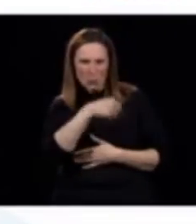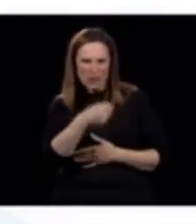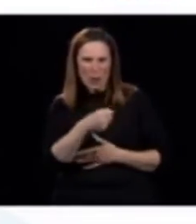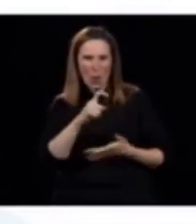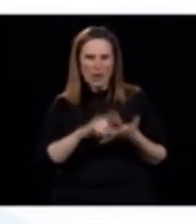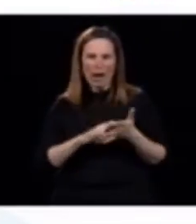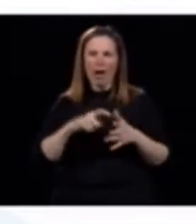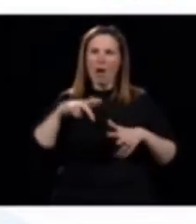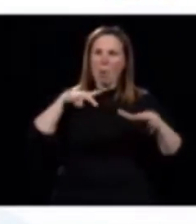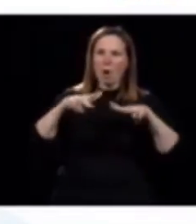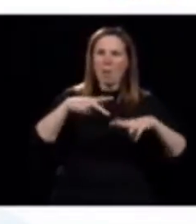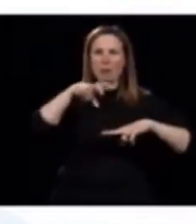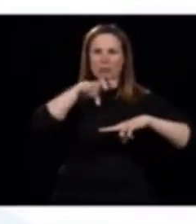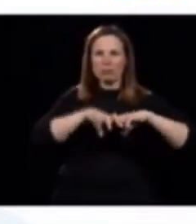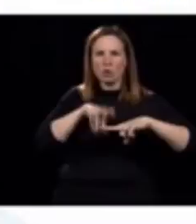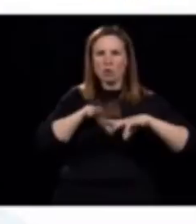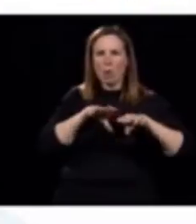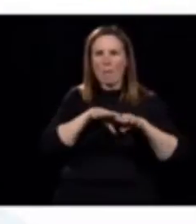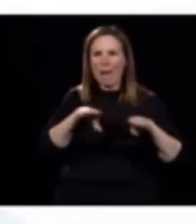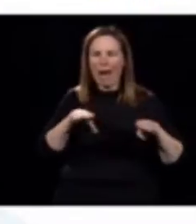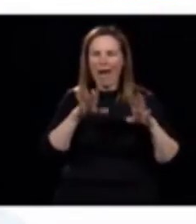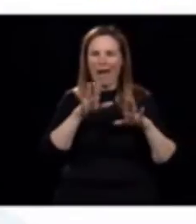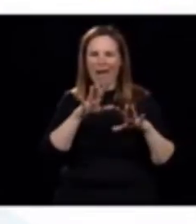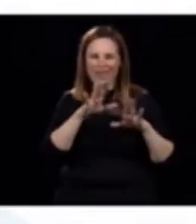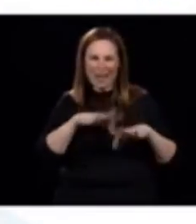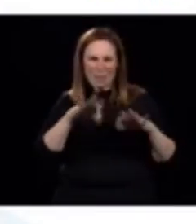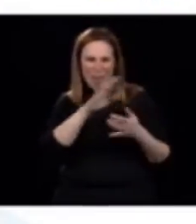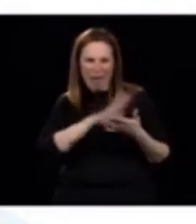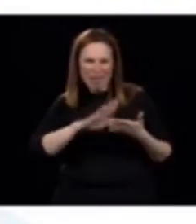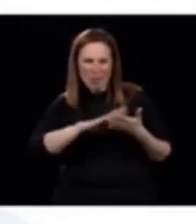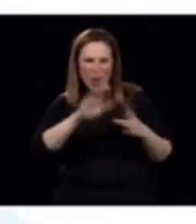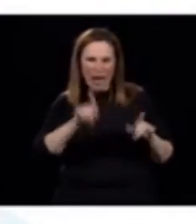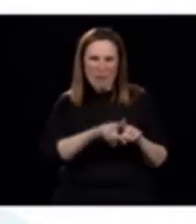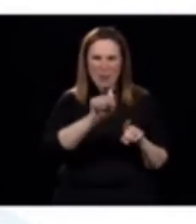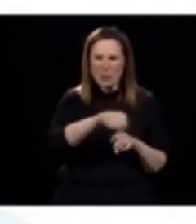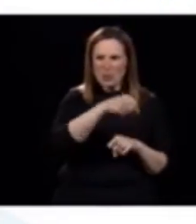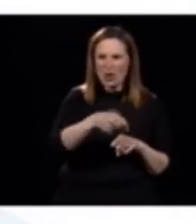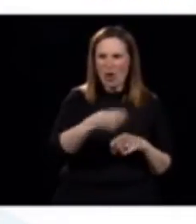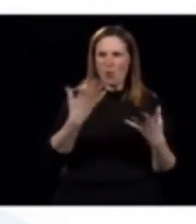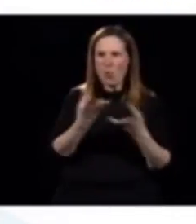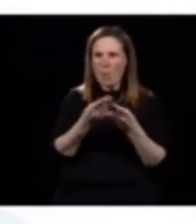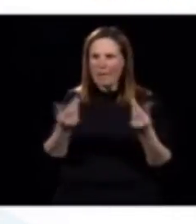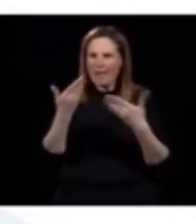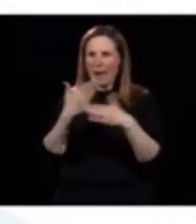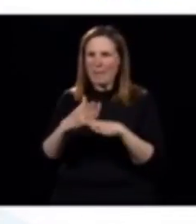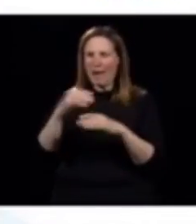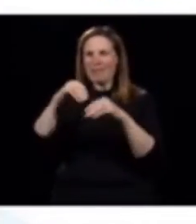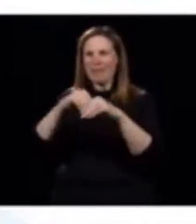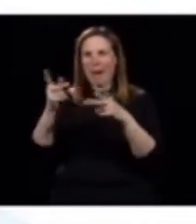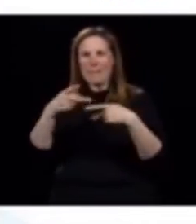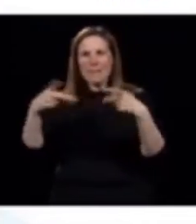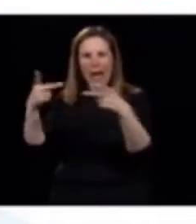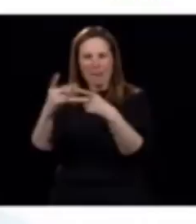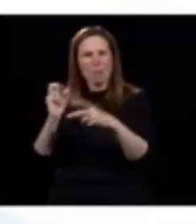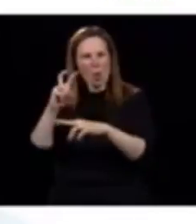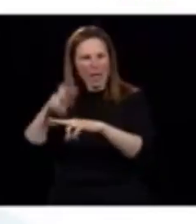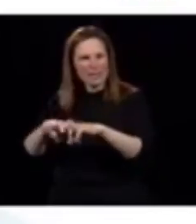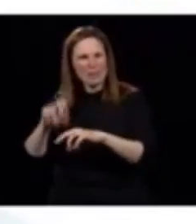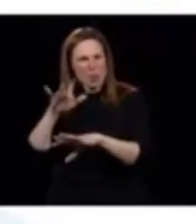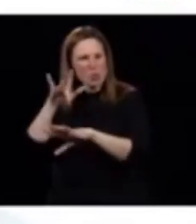justement, s'asseoir sur le mobilier urbain, à utiliser les équipements qui sont mis à la disposition des gens par la ville?